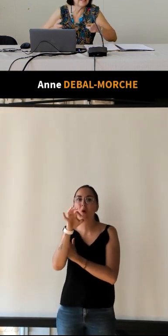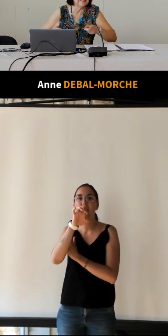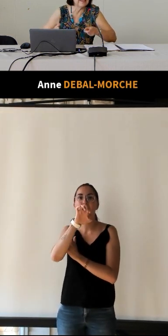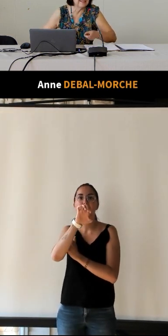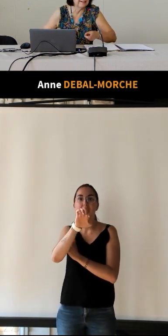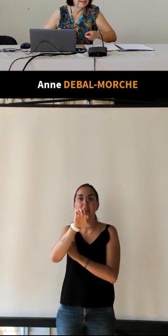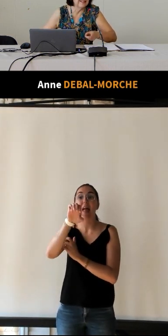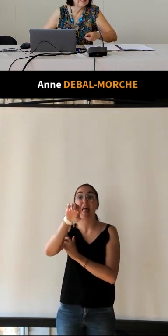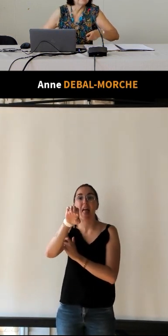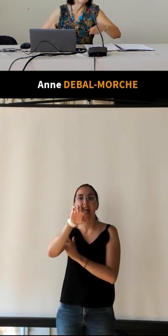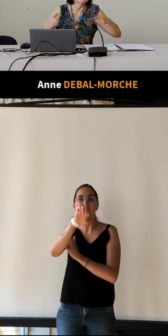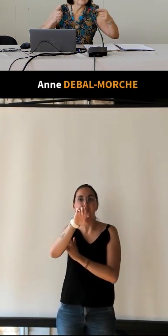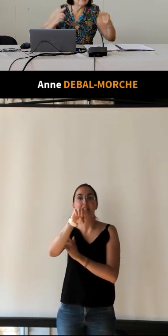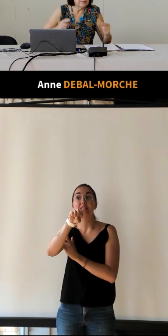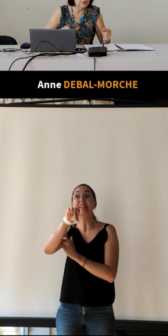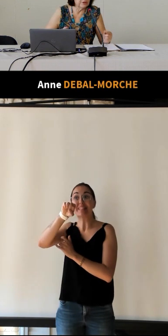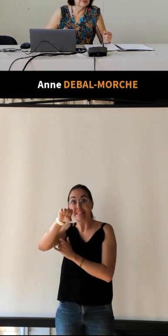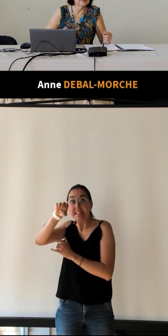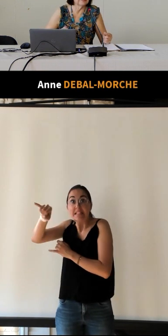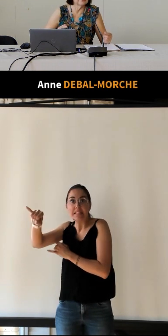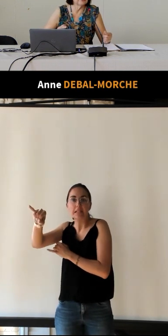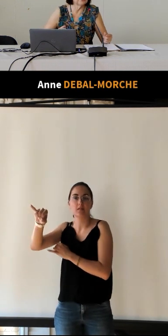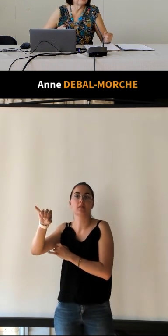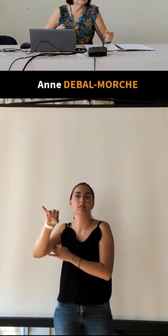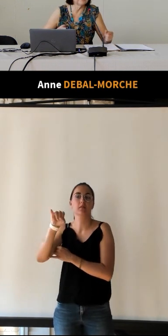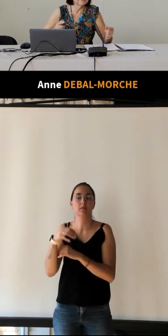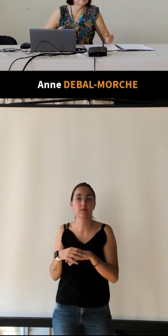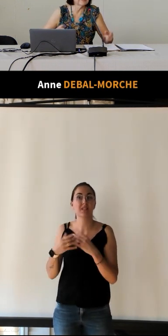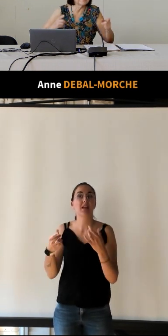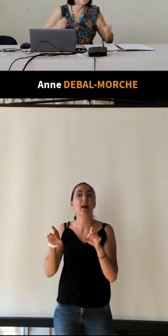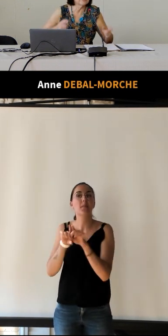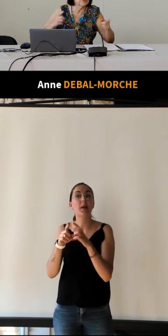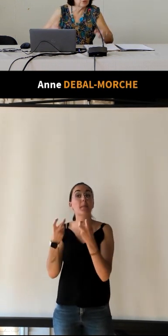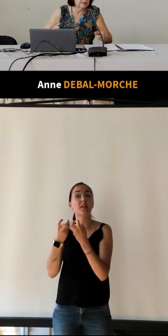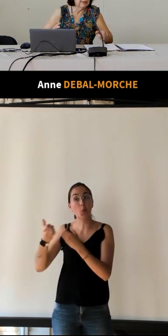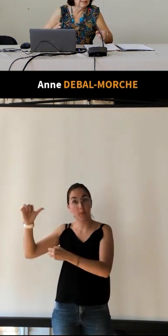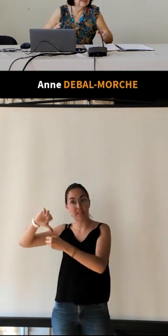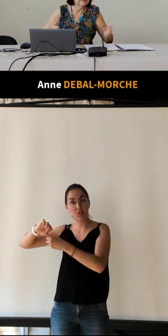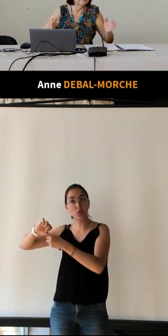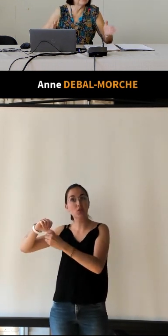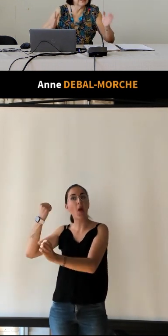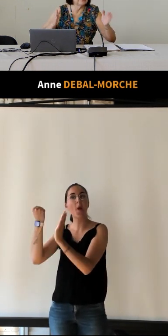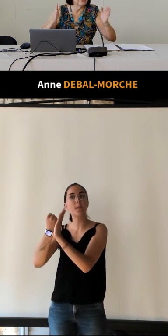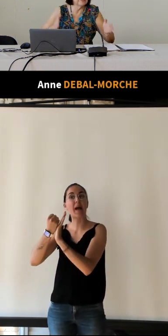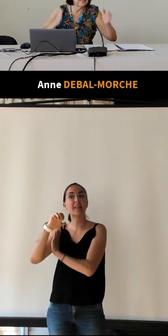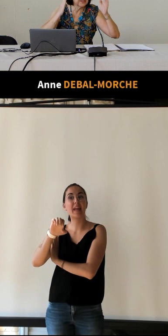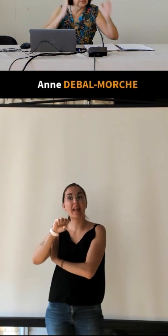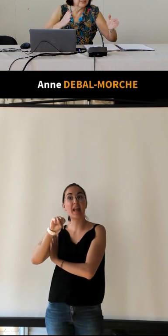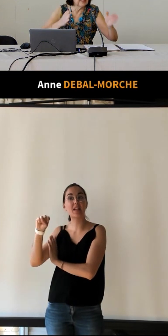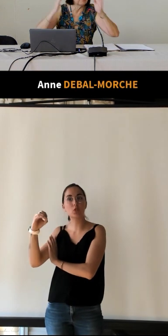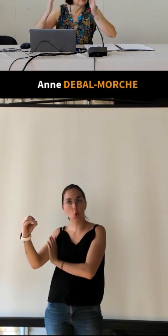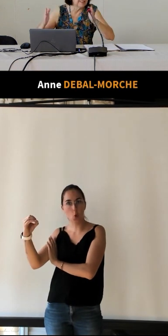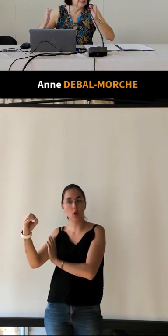et I. C'est la même chose que pour l'essence Essie qui vient de l'anglais